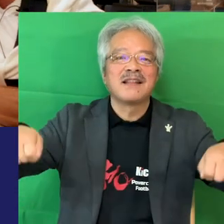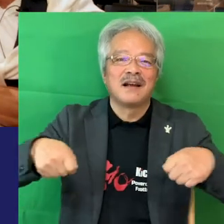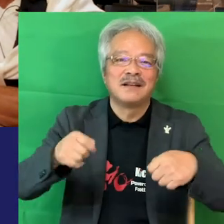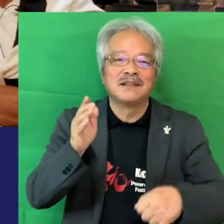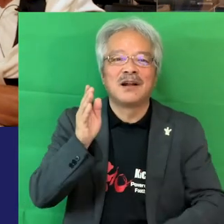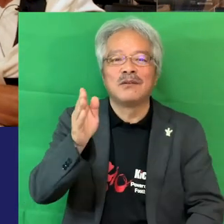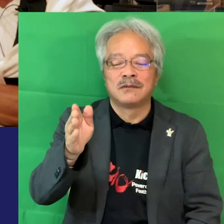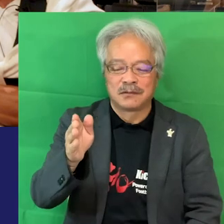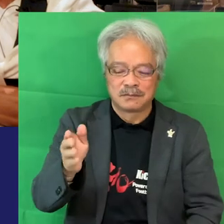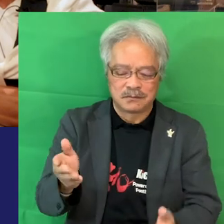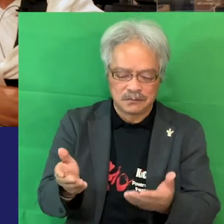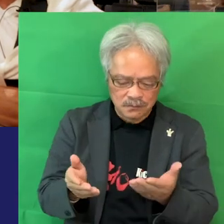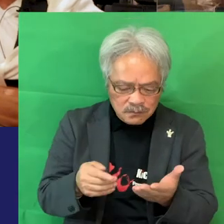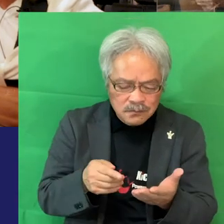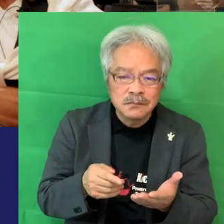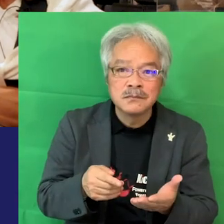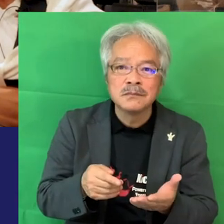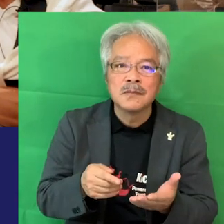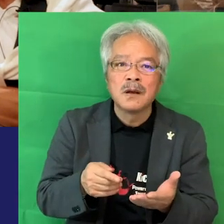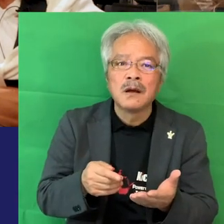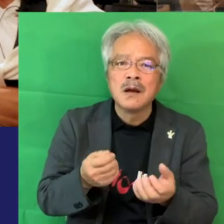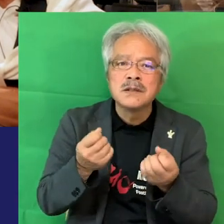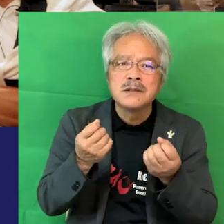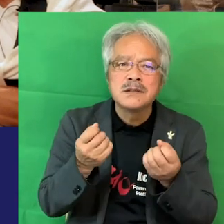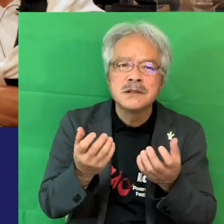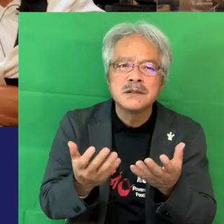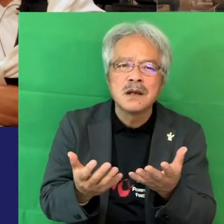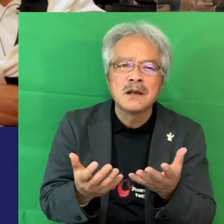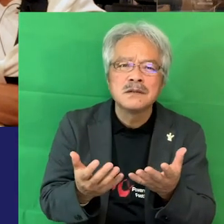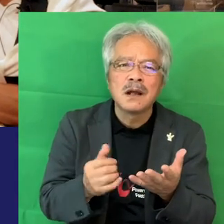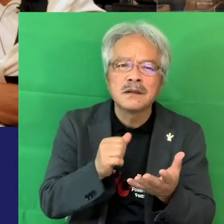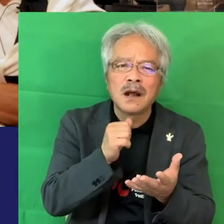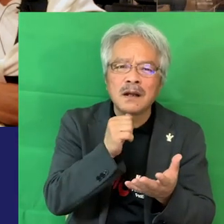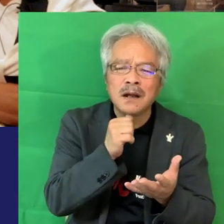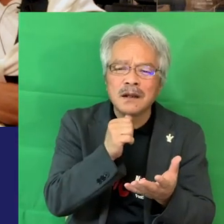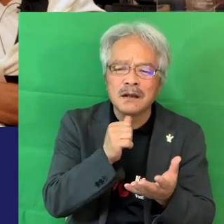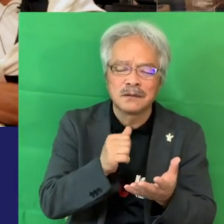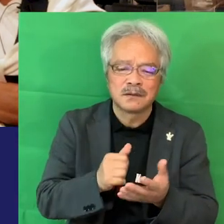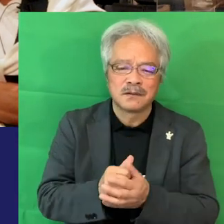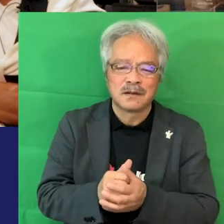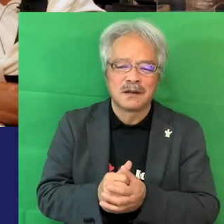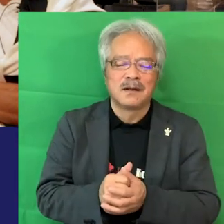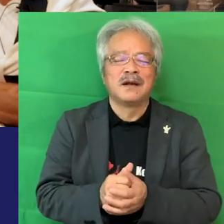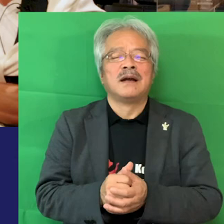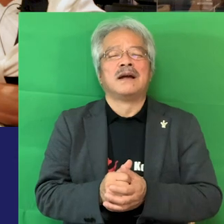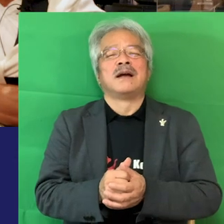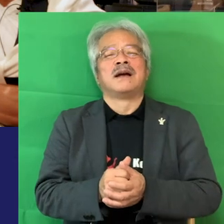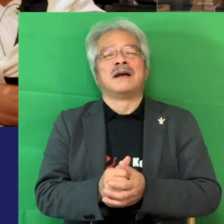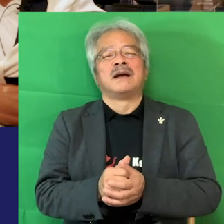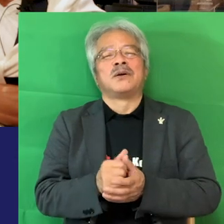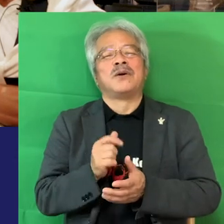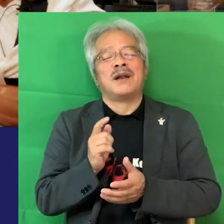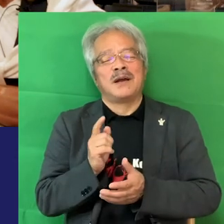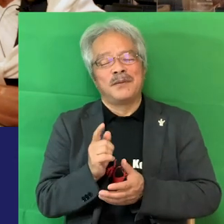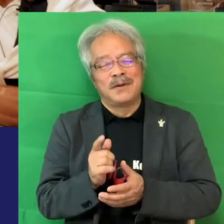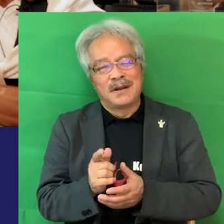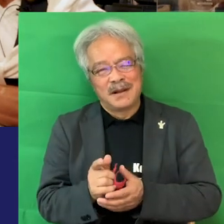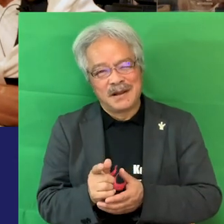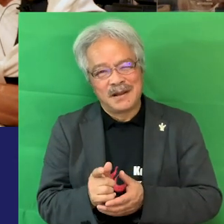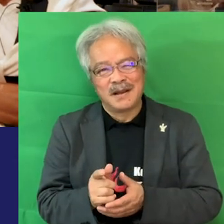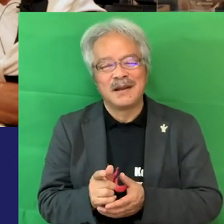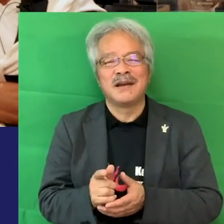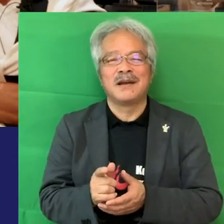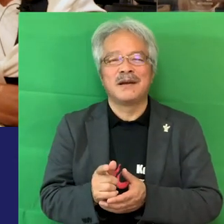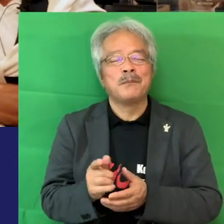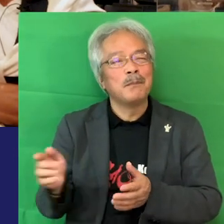ばいよね、俺新鮮さが足りないんだよねいやもうこれも聞きたいもともと野菜